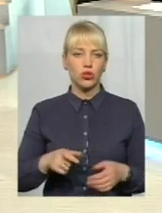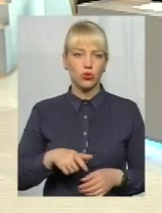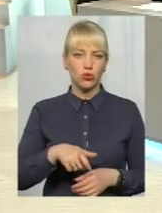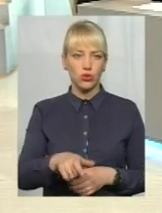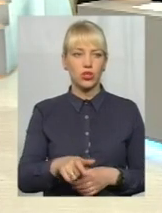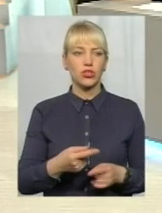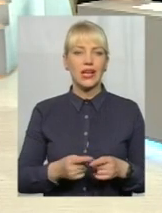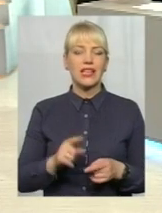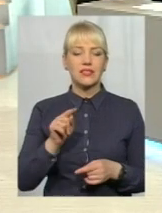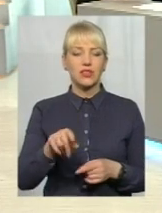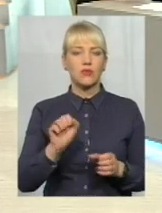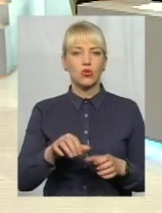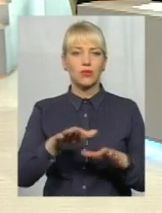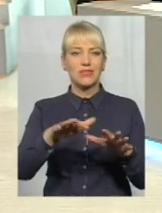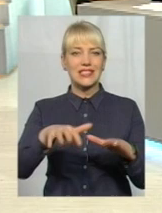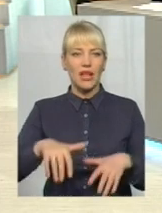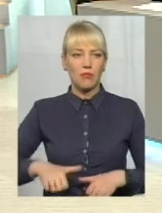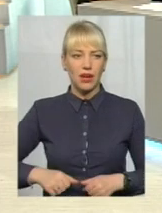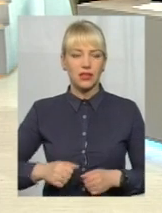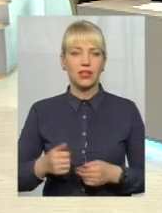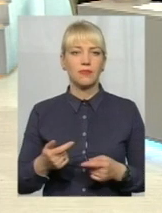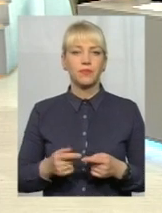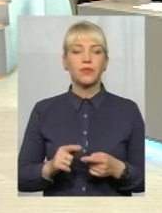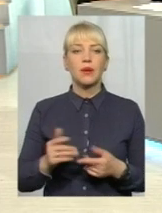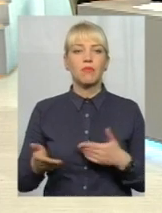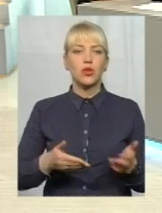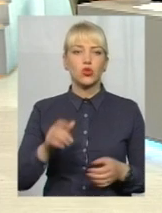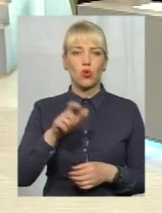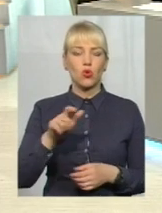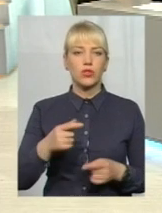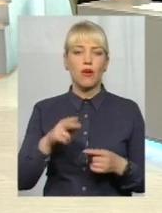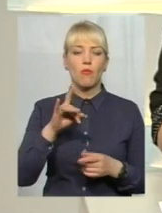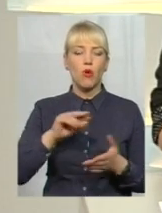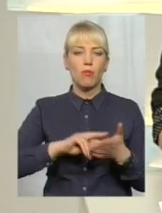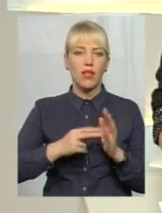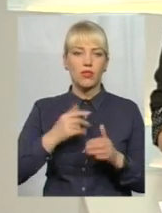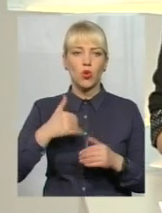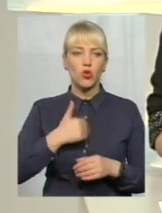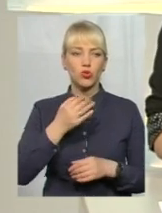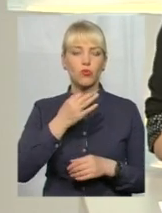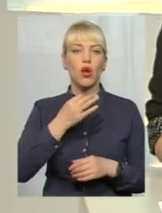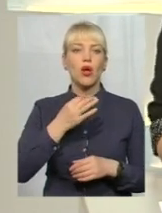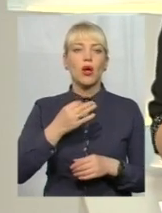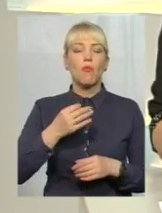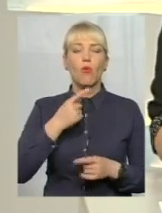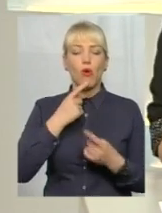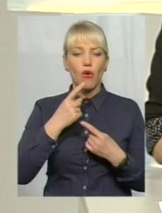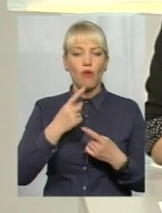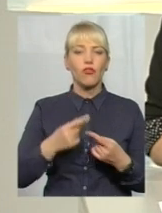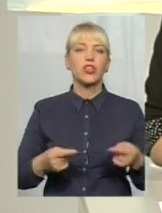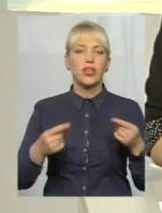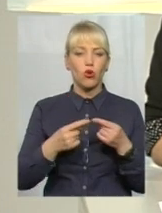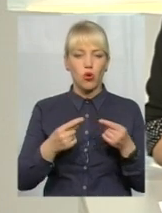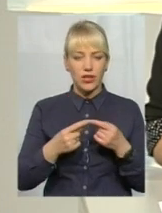пішохідів. Саме про плани на цей рік я хочу поговорити далі, більш конкретніше. Але хочу нагадати і нашим телеглядачам, що ви також можете